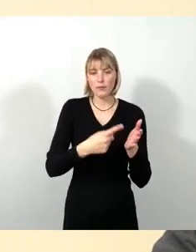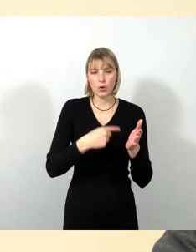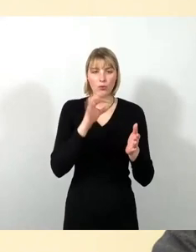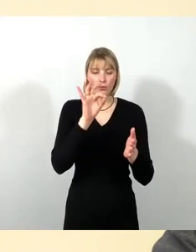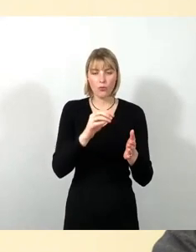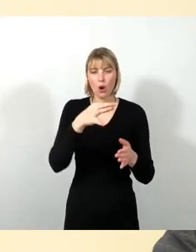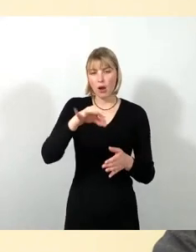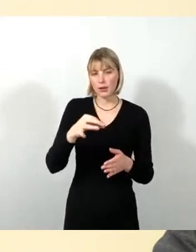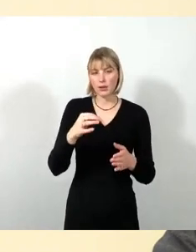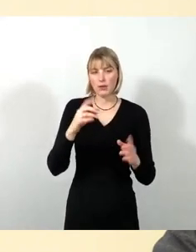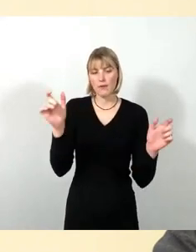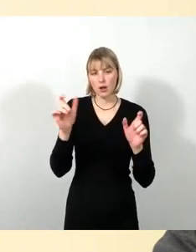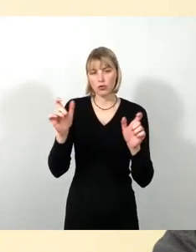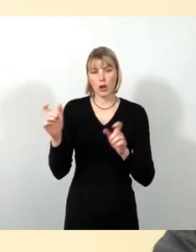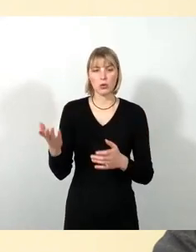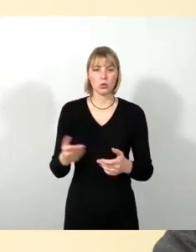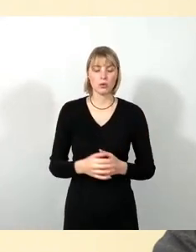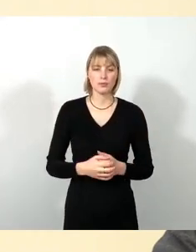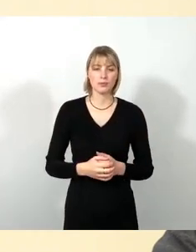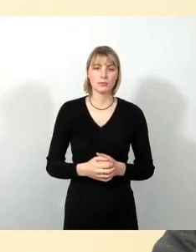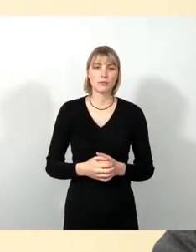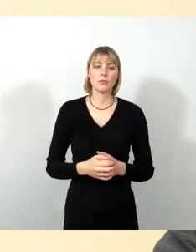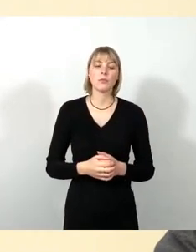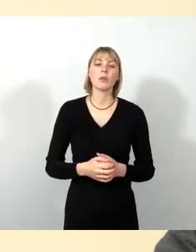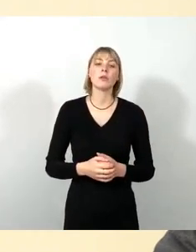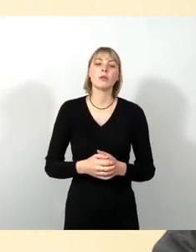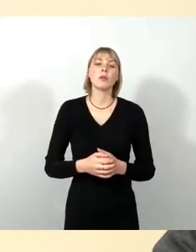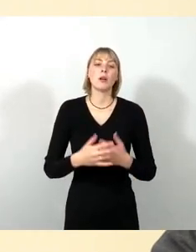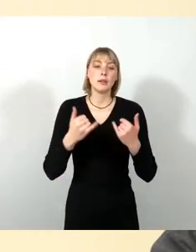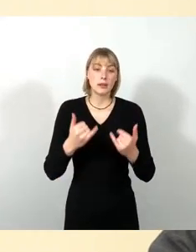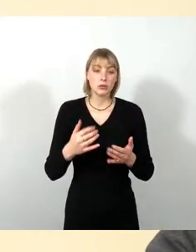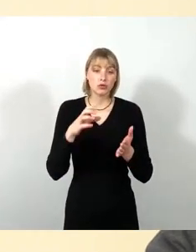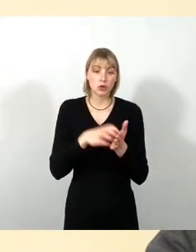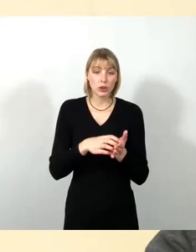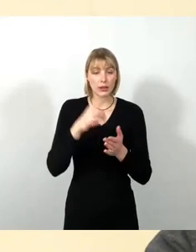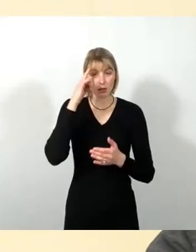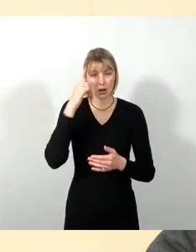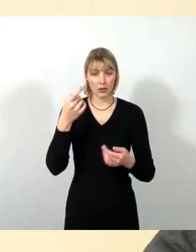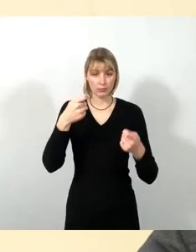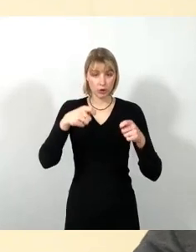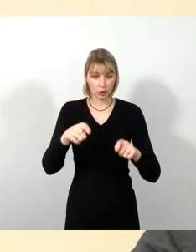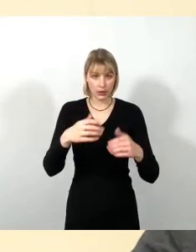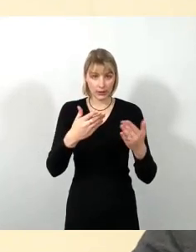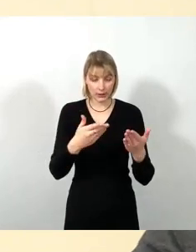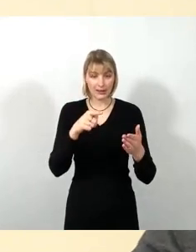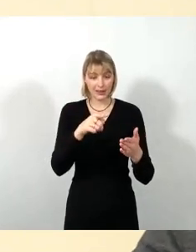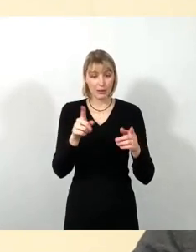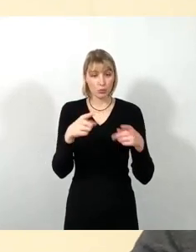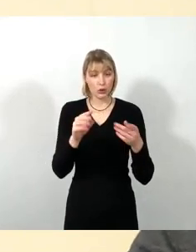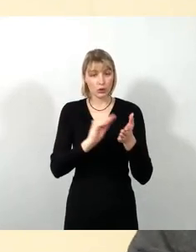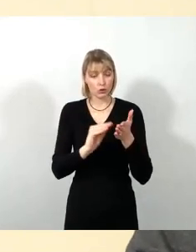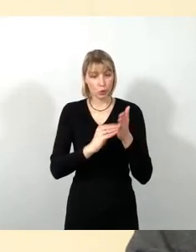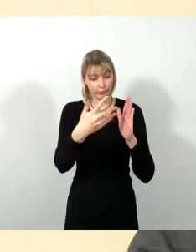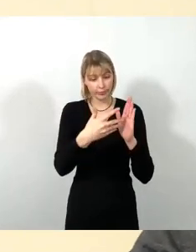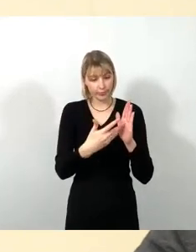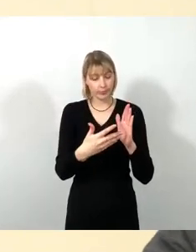Würden der Stadtrat jetzt beschließen, diese Mittel, diesen Musikschulen nach Prüfauftrag zur Verfügung zu